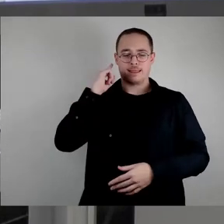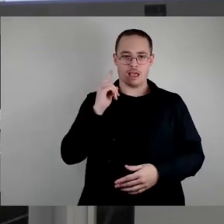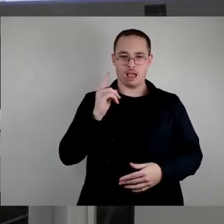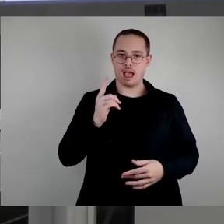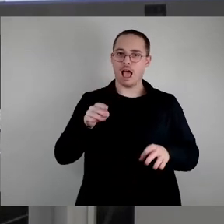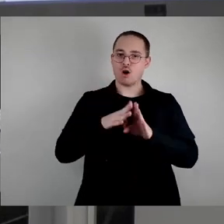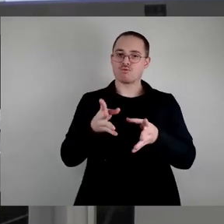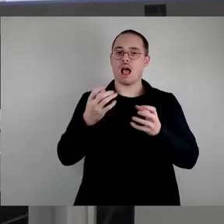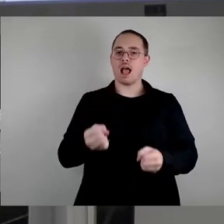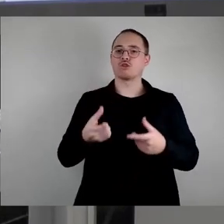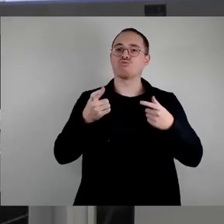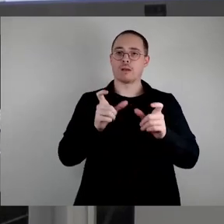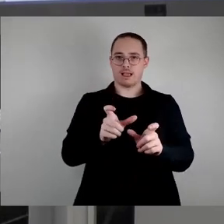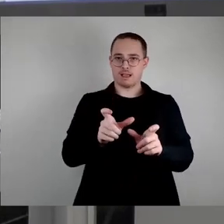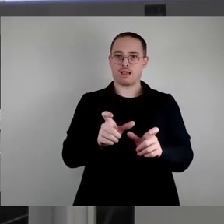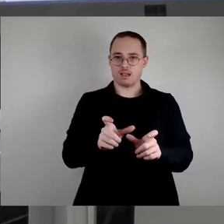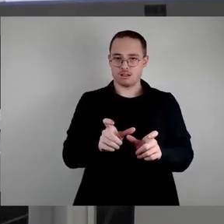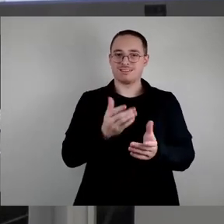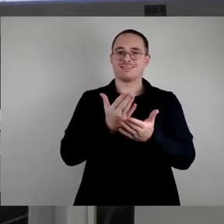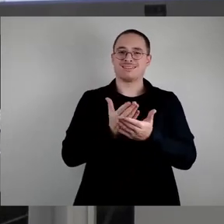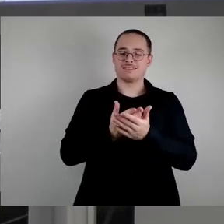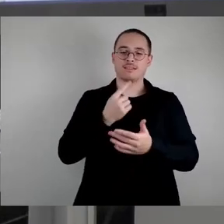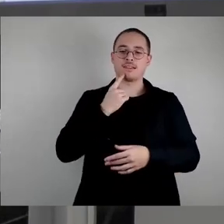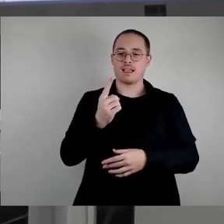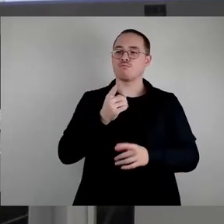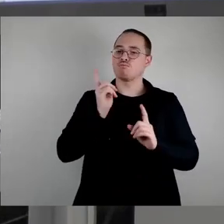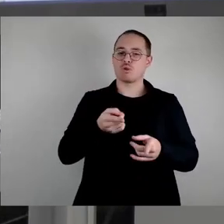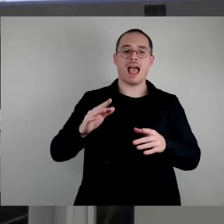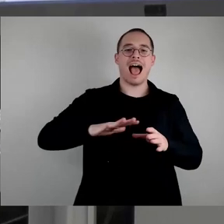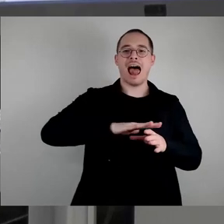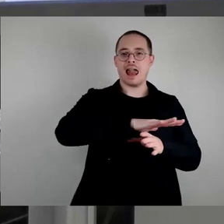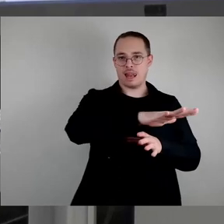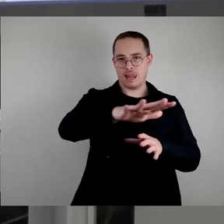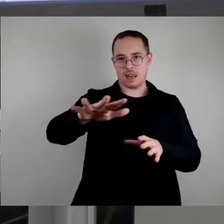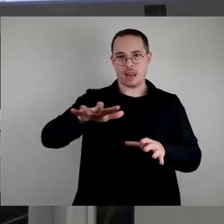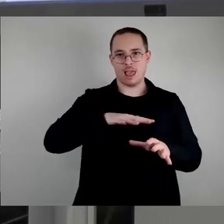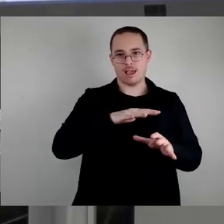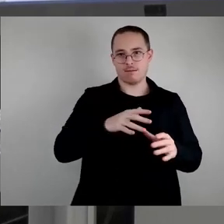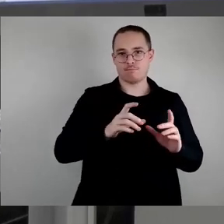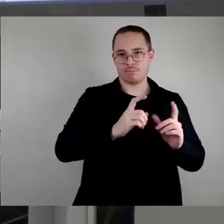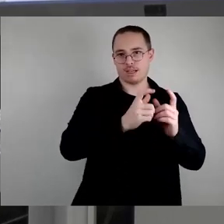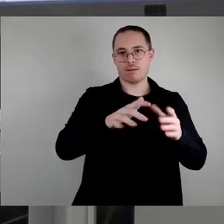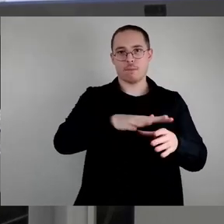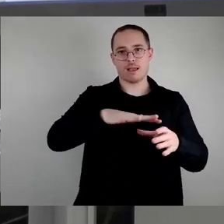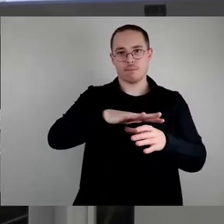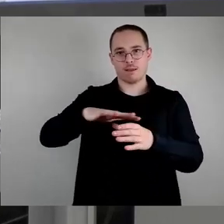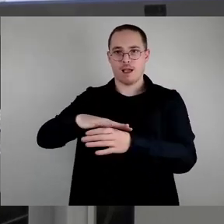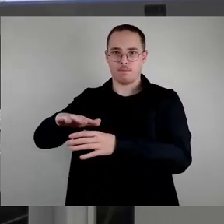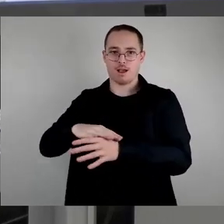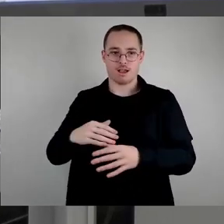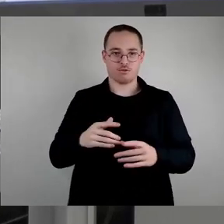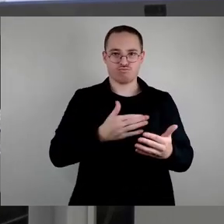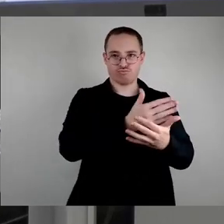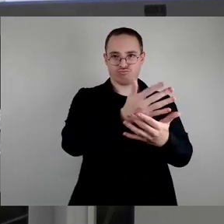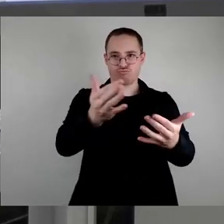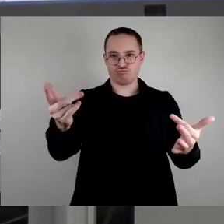gleich über alle Bereiche vollzieht und es trifft auch dieses Jahr, wobei wir